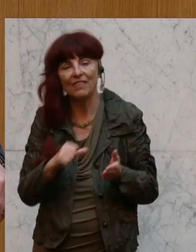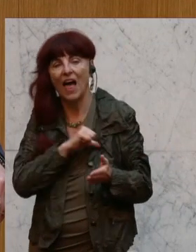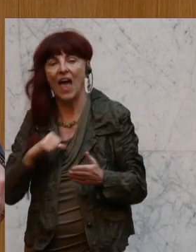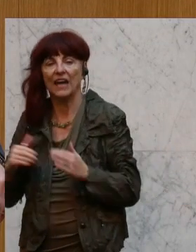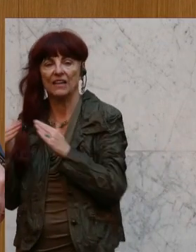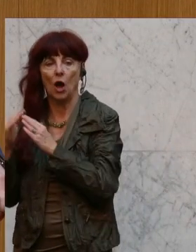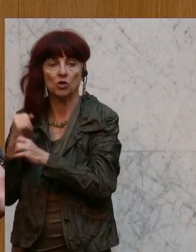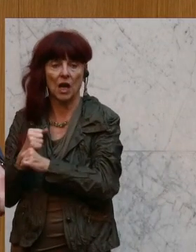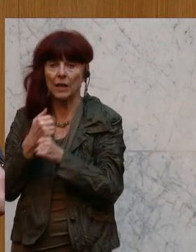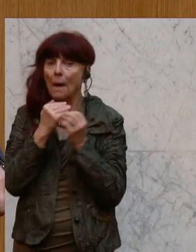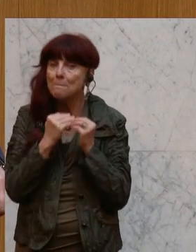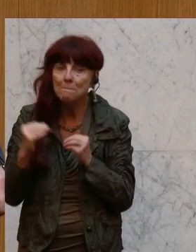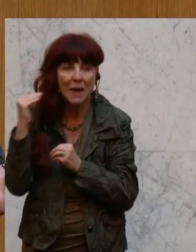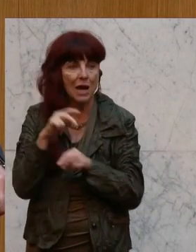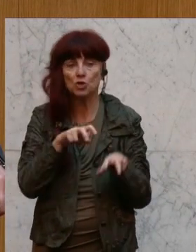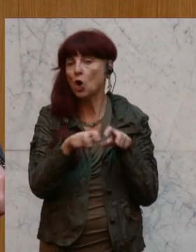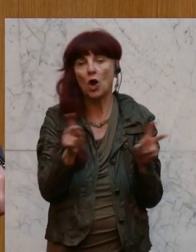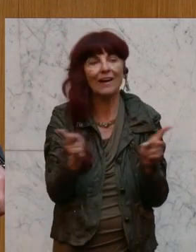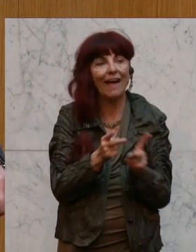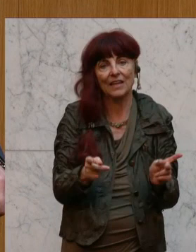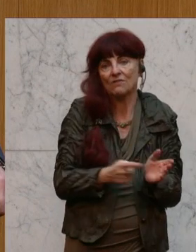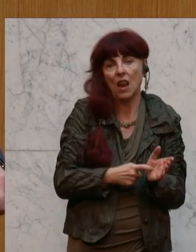mehr nach oben gehen. Das halte ich für ausgeschlossen.